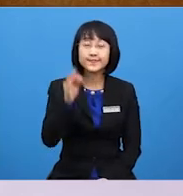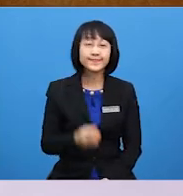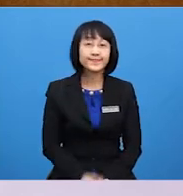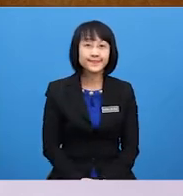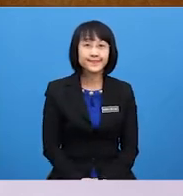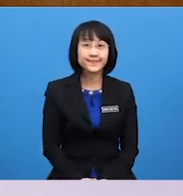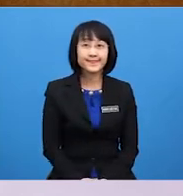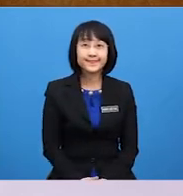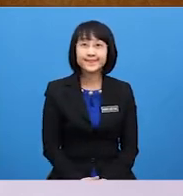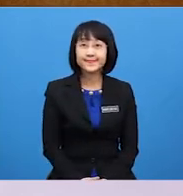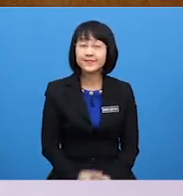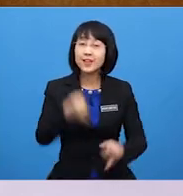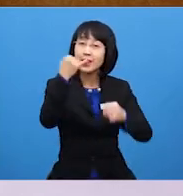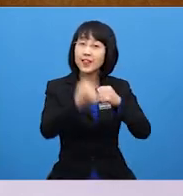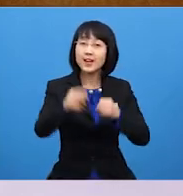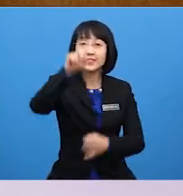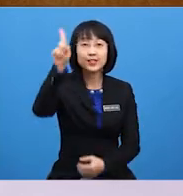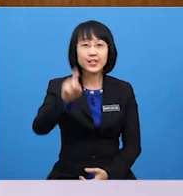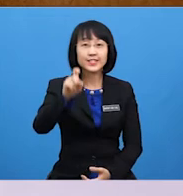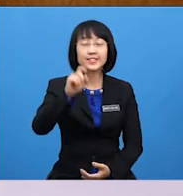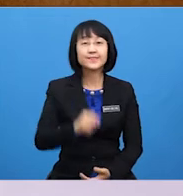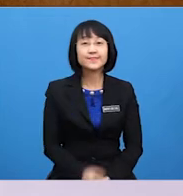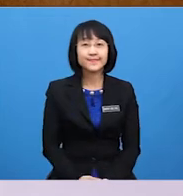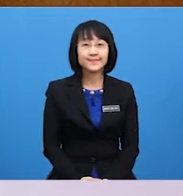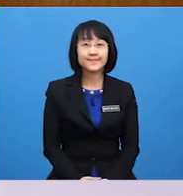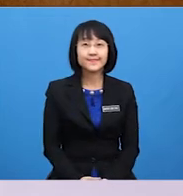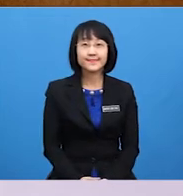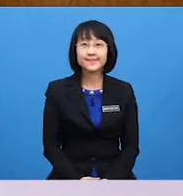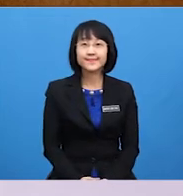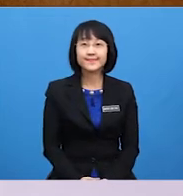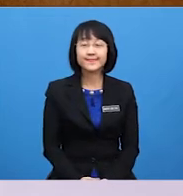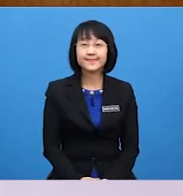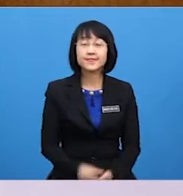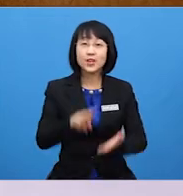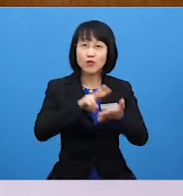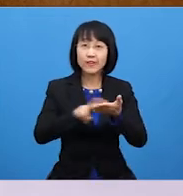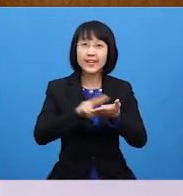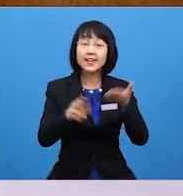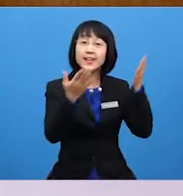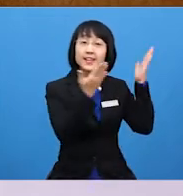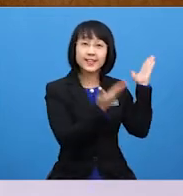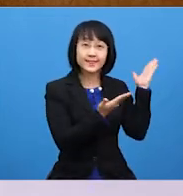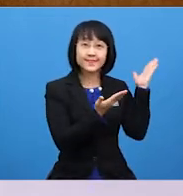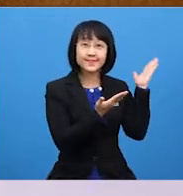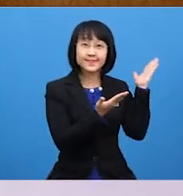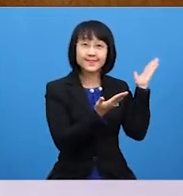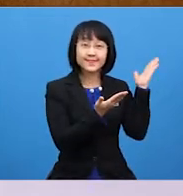Fruits Last question A Blank Puts